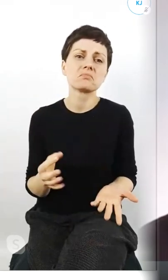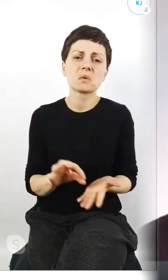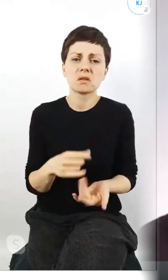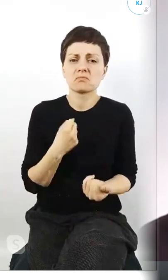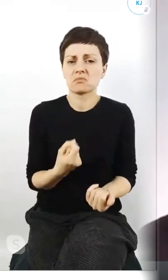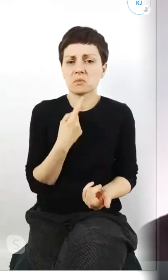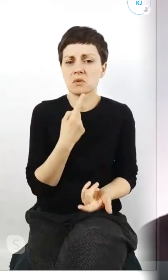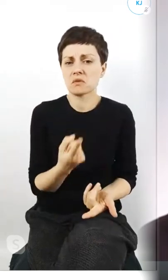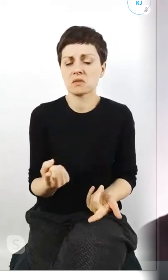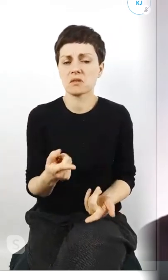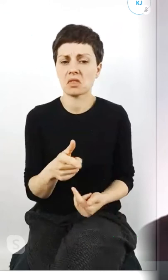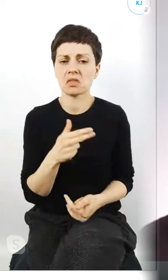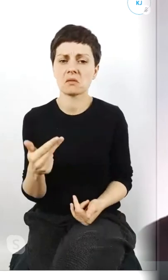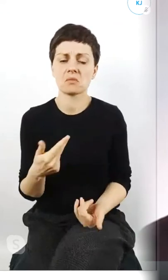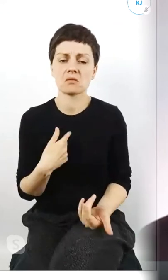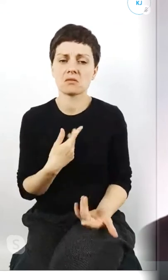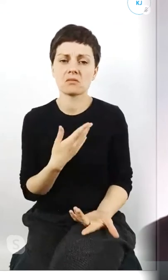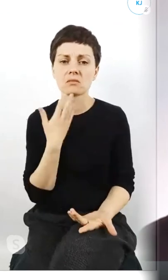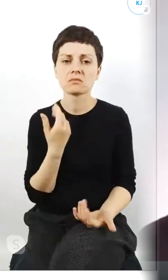temat